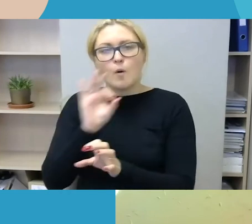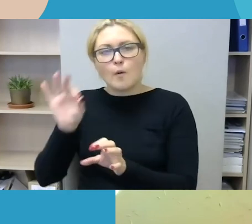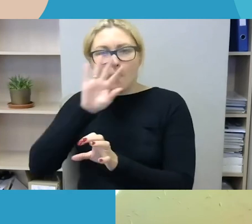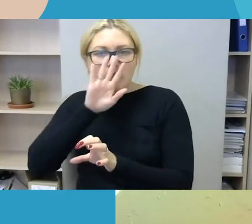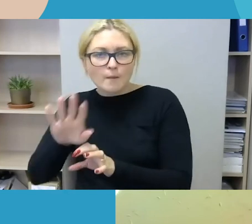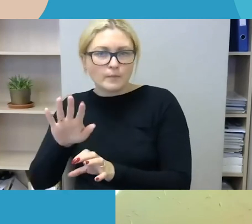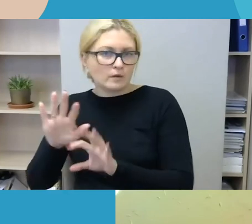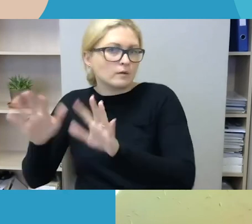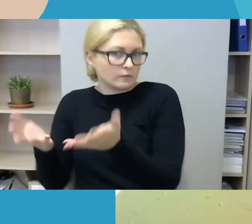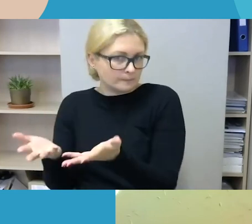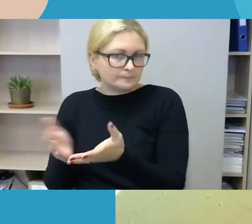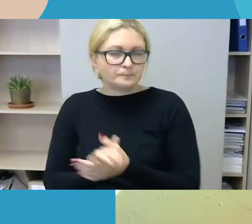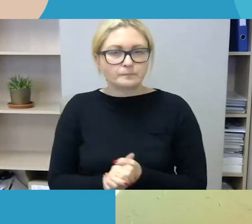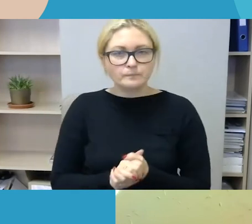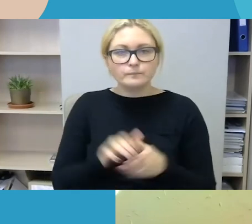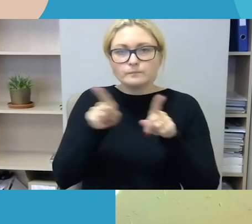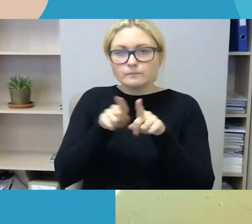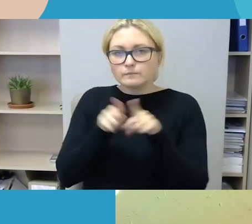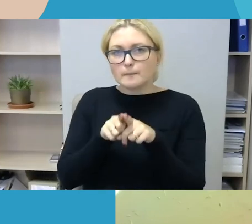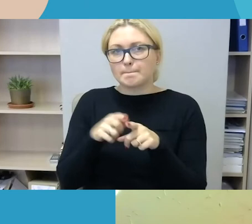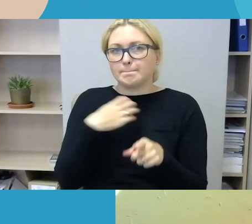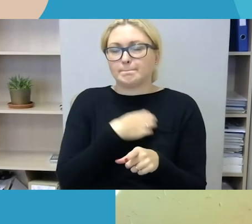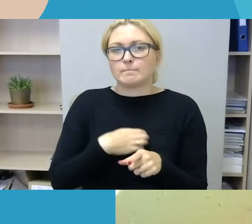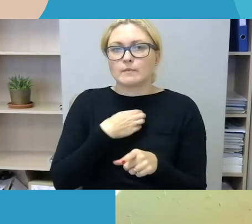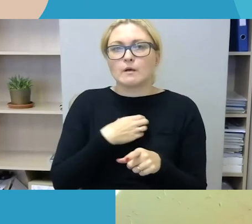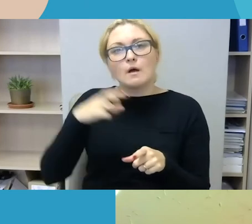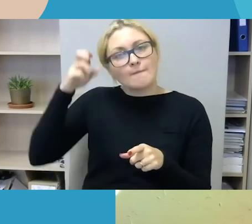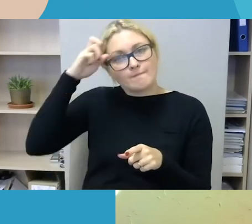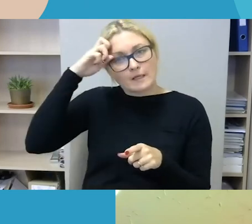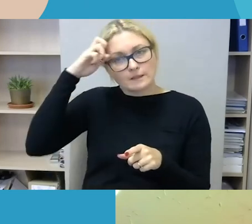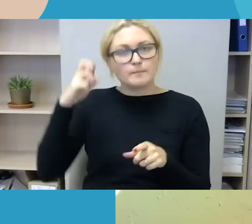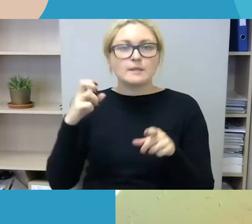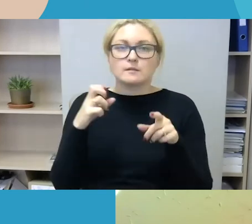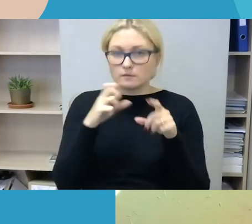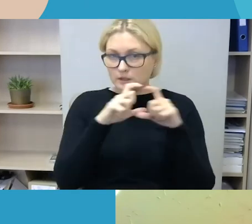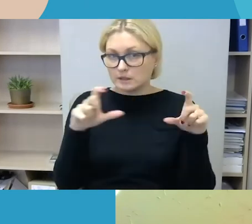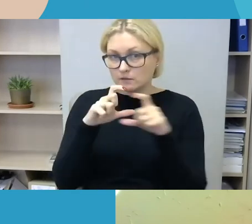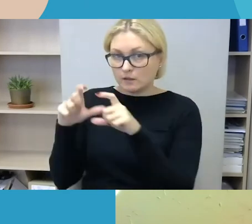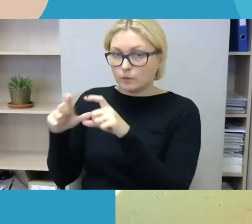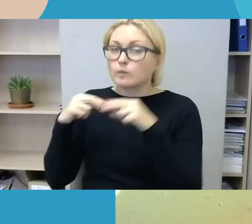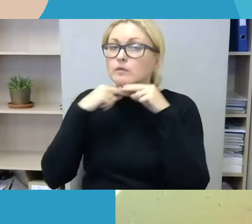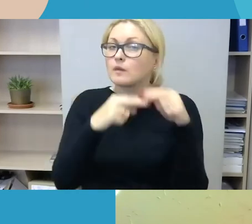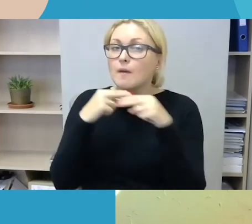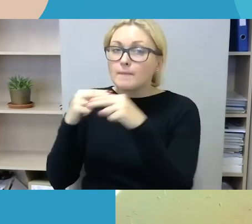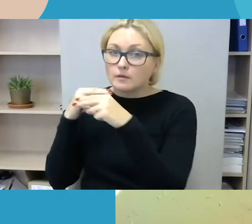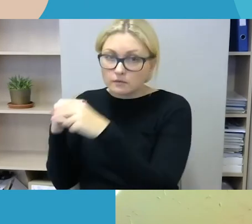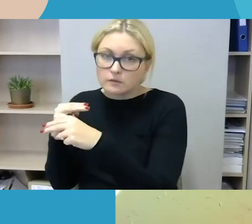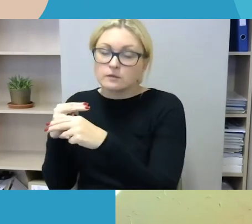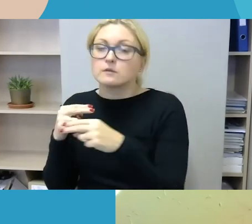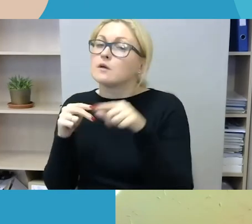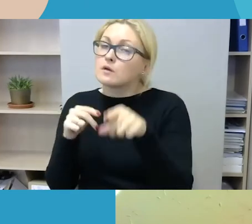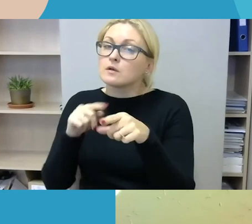manau dar, kad ir labai svarbi, sarbus yra valstybės institucijų dėmesys šiam klausimui.